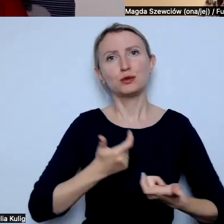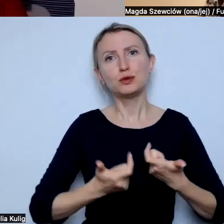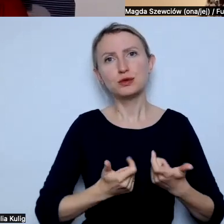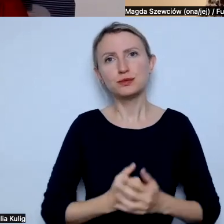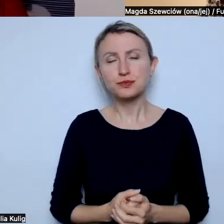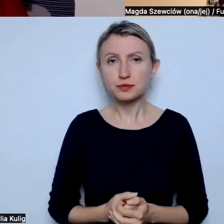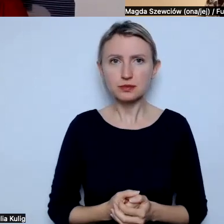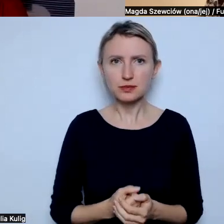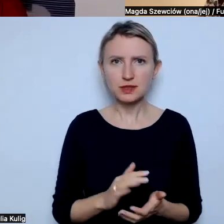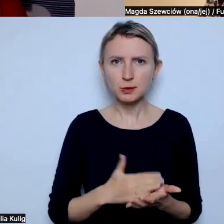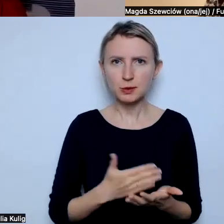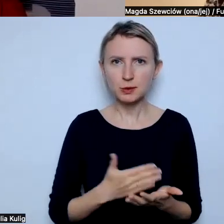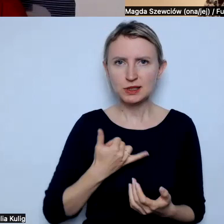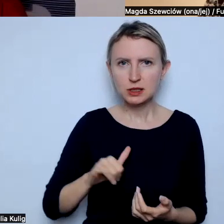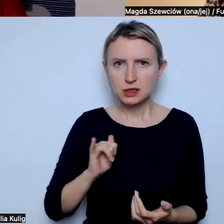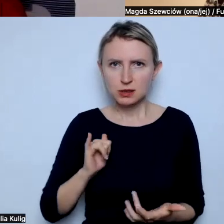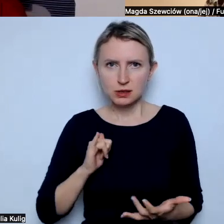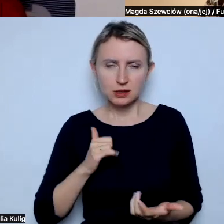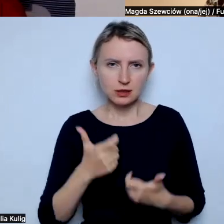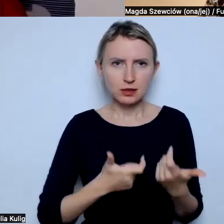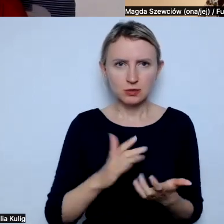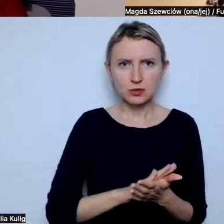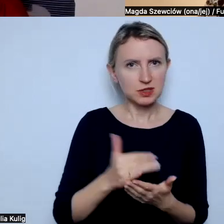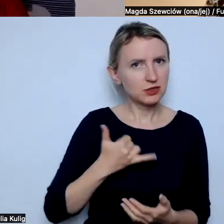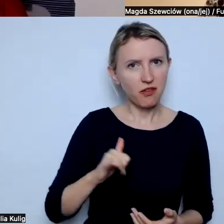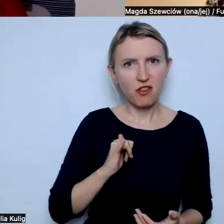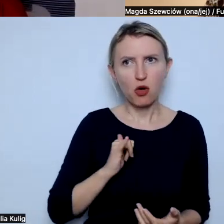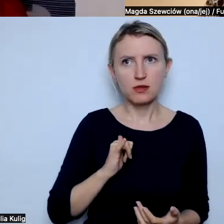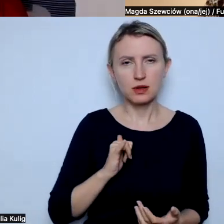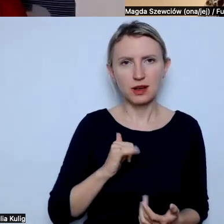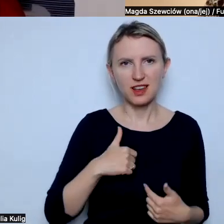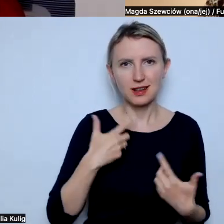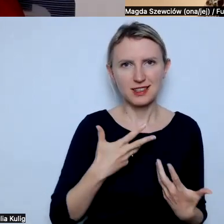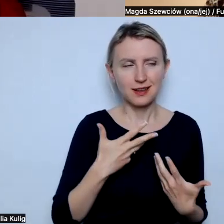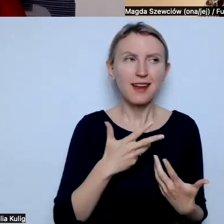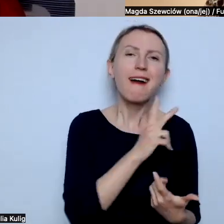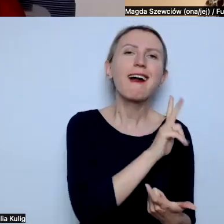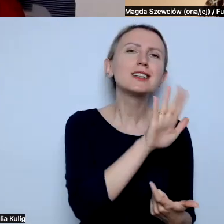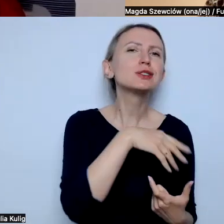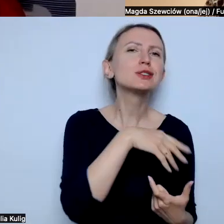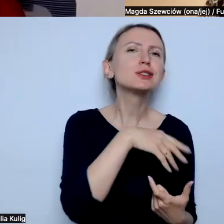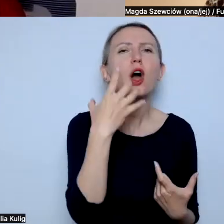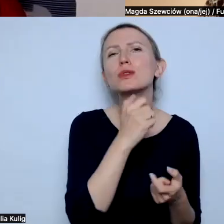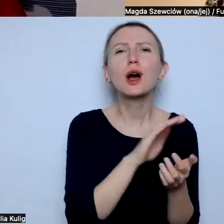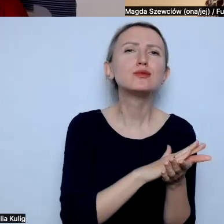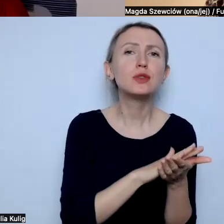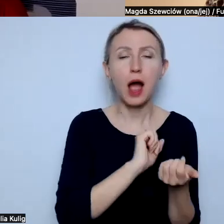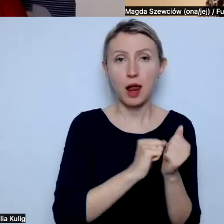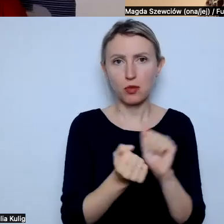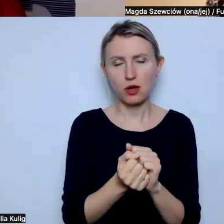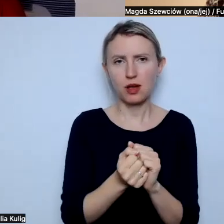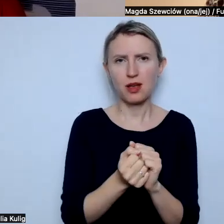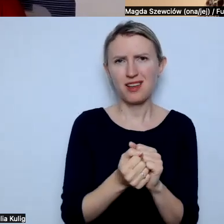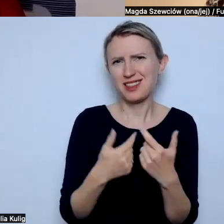swędzi i świeżbi, żeby przeprosić w stylu wszystkich, którzy poczuli się urażeni, albo w stylu, że w sumie to